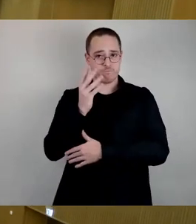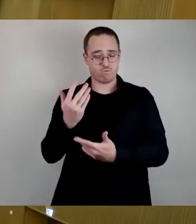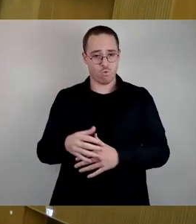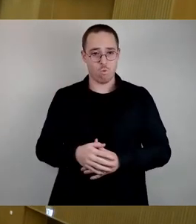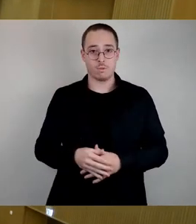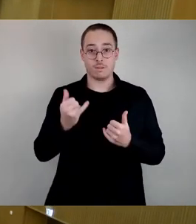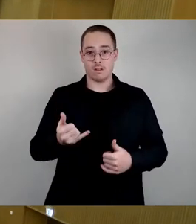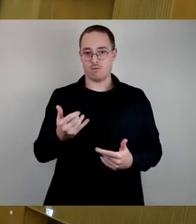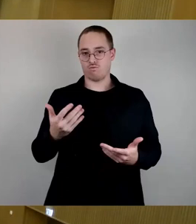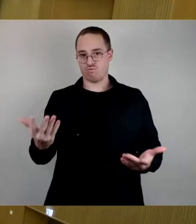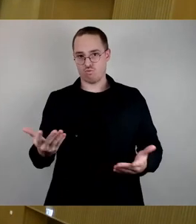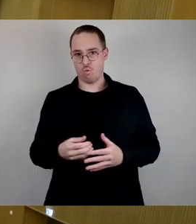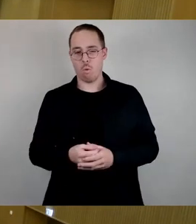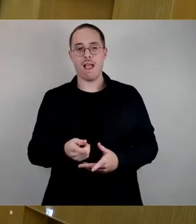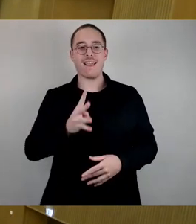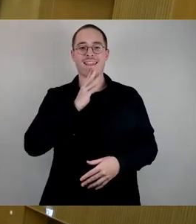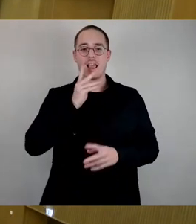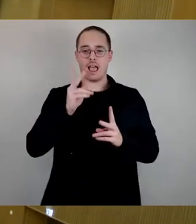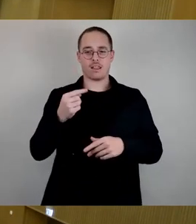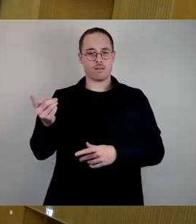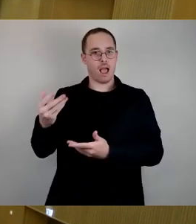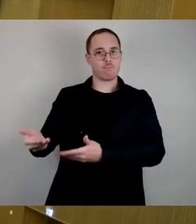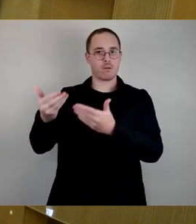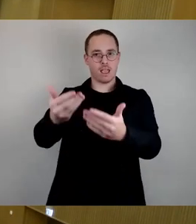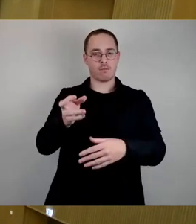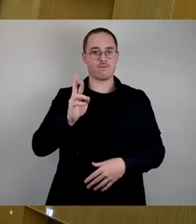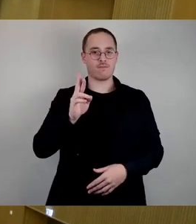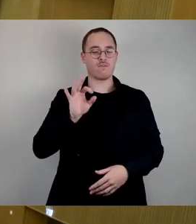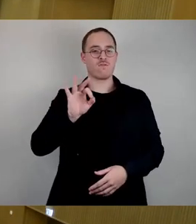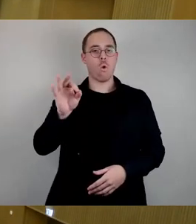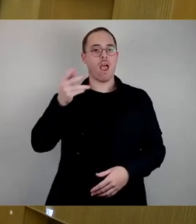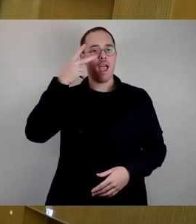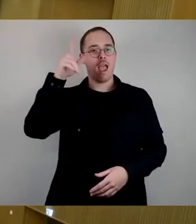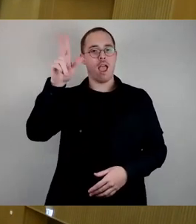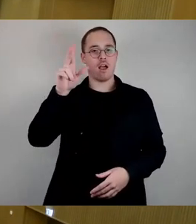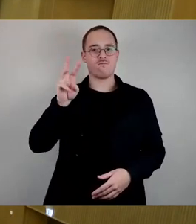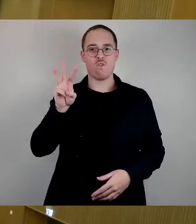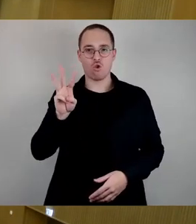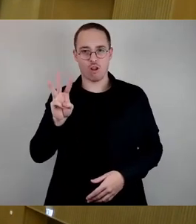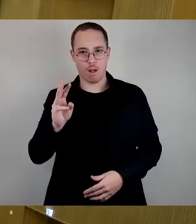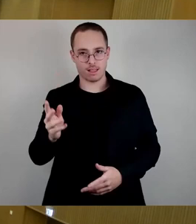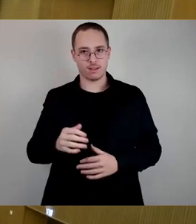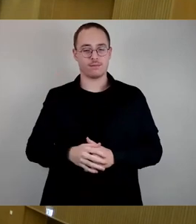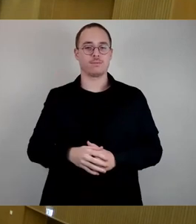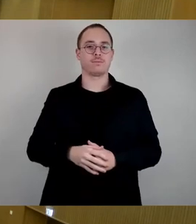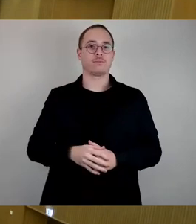Rederecht abgetreten an Herrn Moshe Barnett. Bitteschön, Sie haben das Wort. Herr Breit.